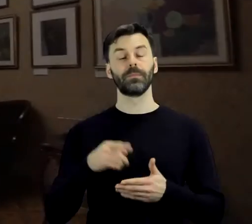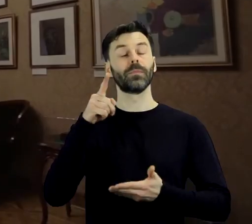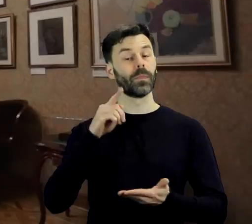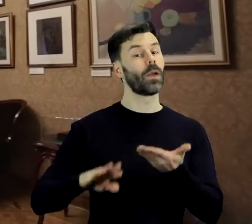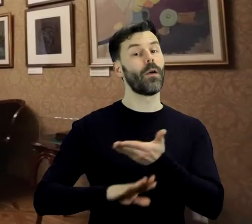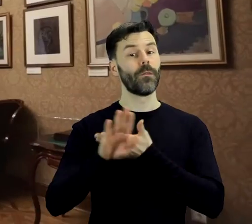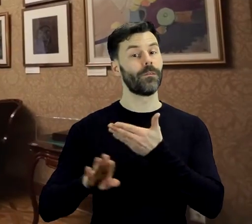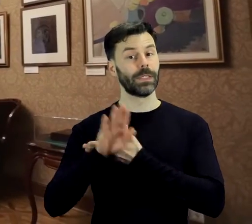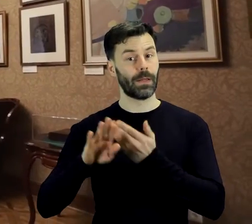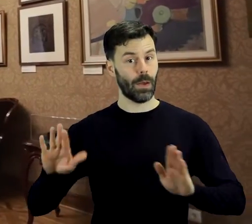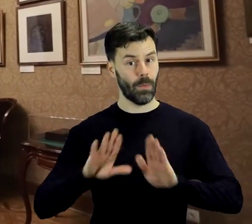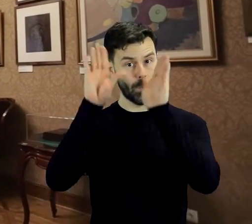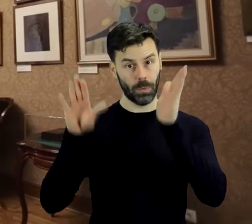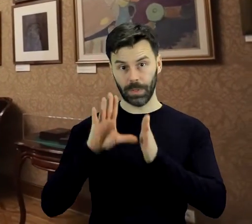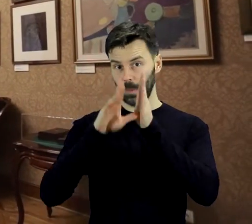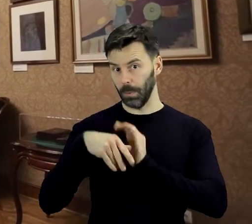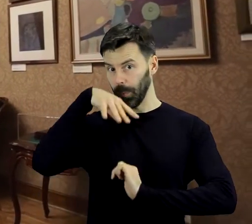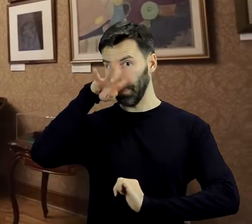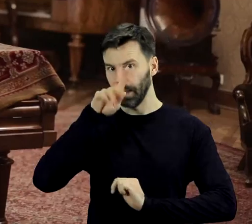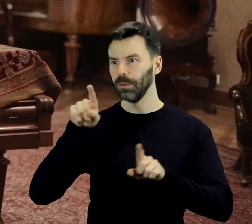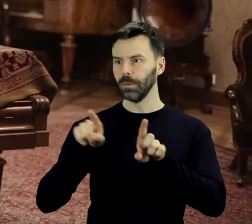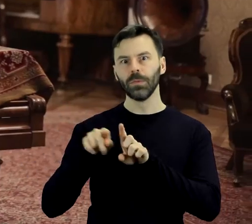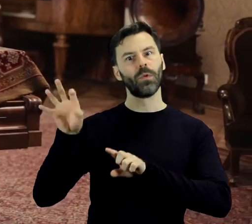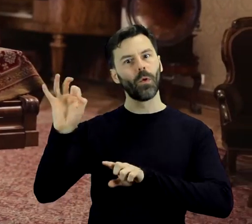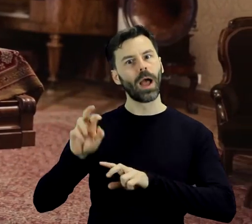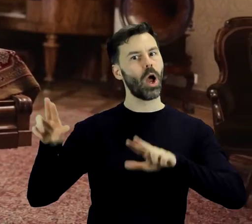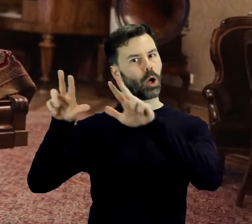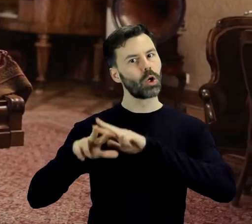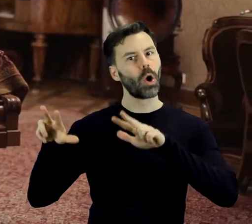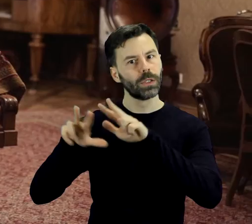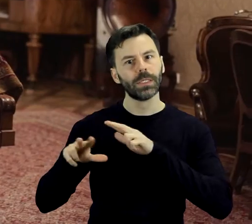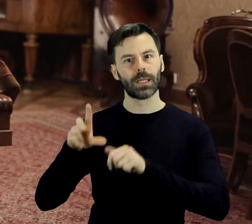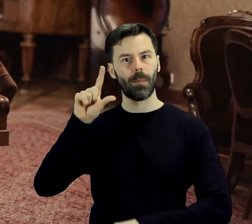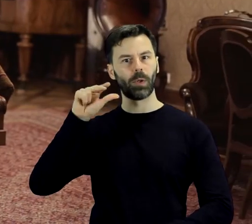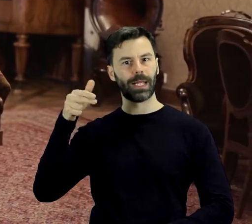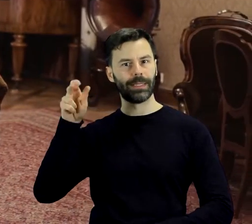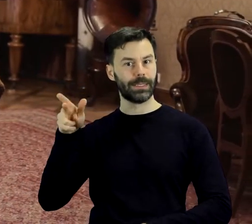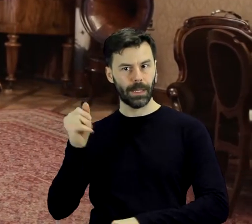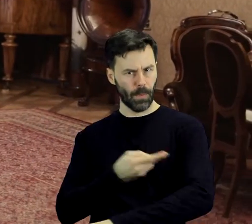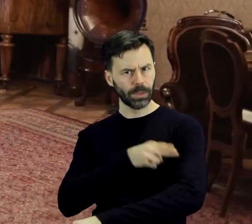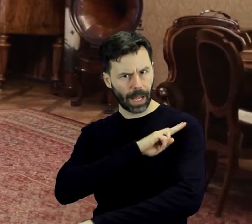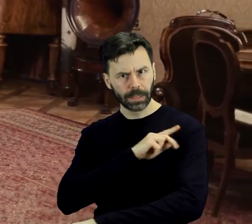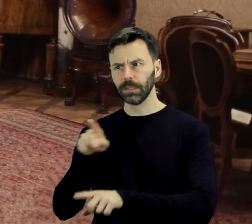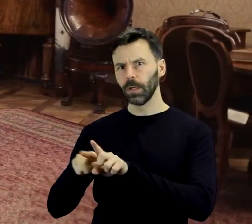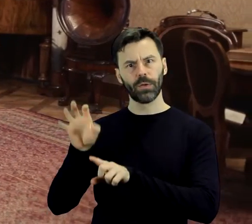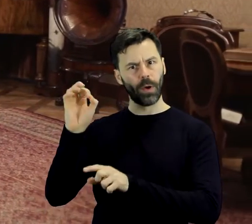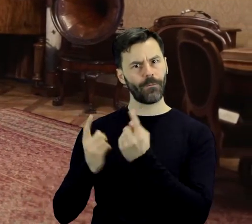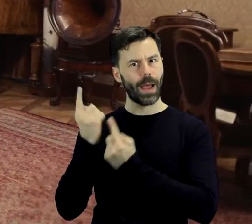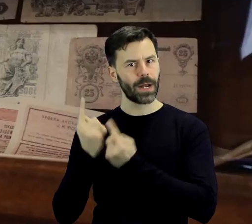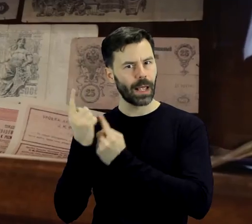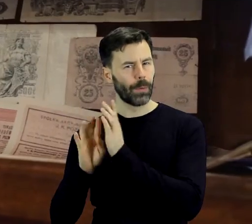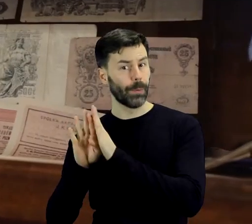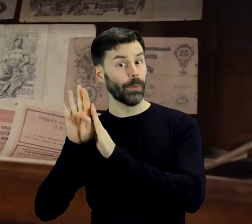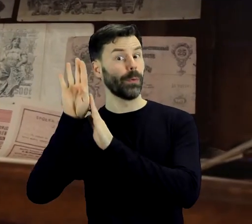Ekspozycje Muzeum Miasta Łodzi prezentują nie tylko przedmioty związane z życiem rodziny Izraela Poznańskiego czy rozwojem jego